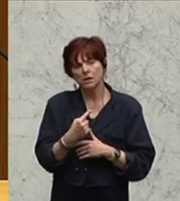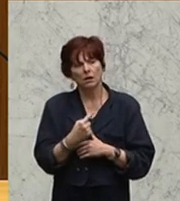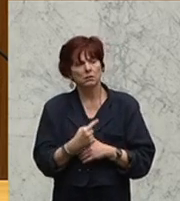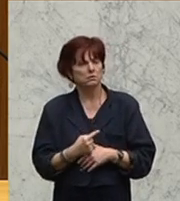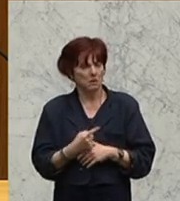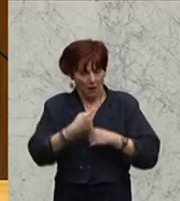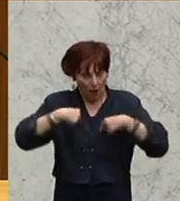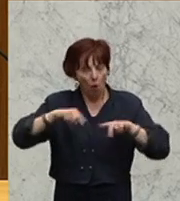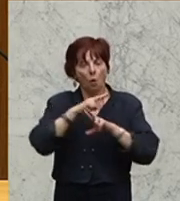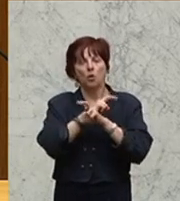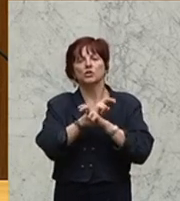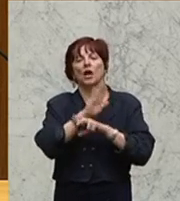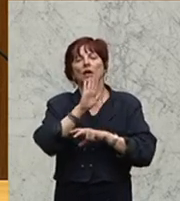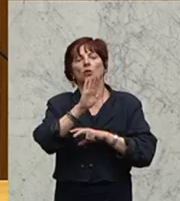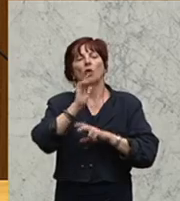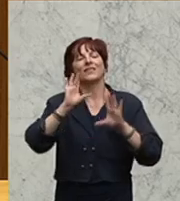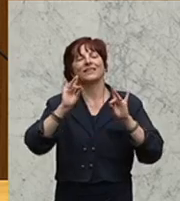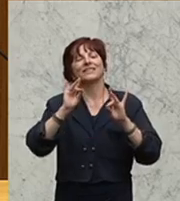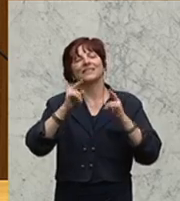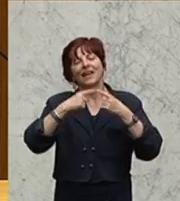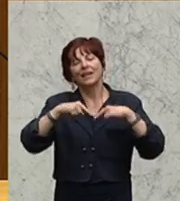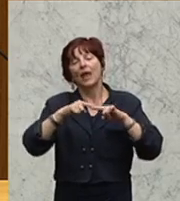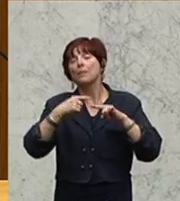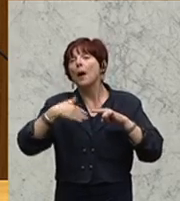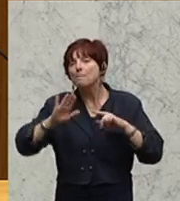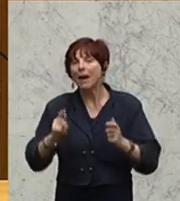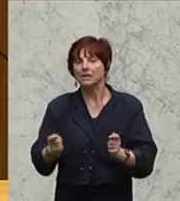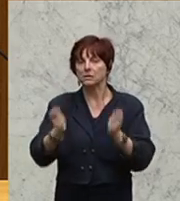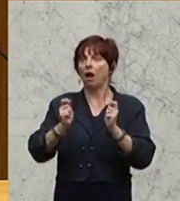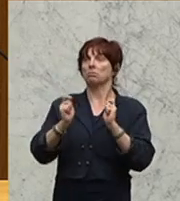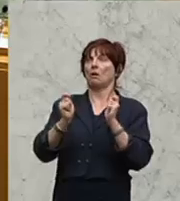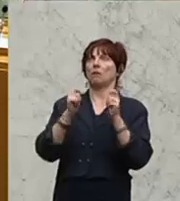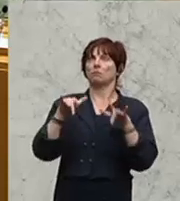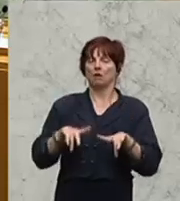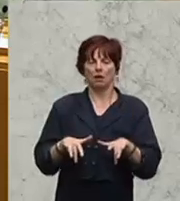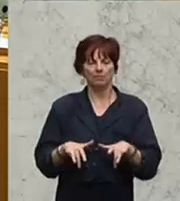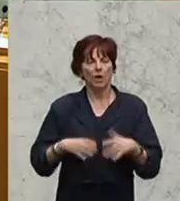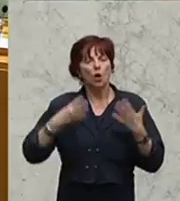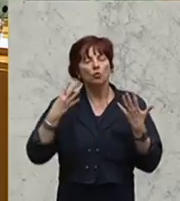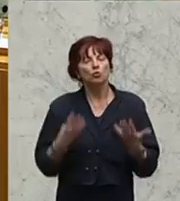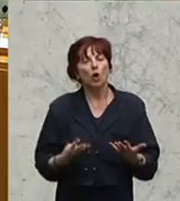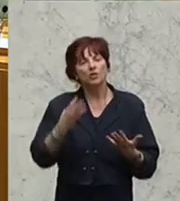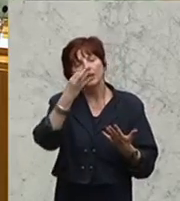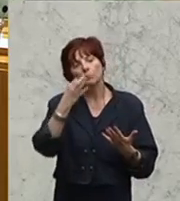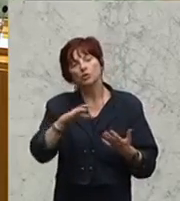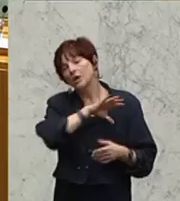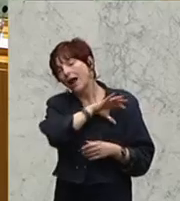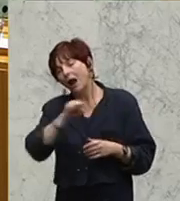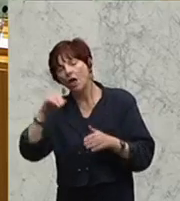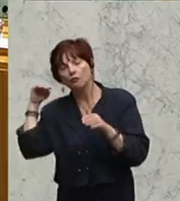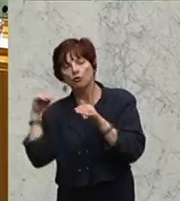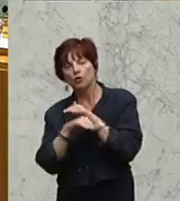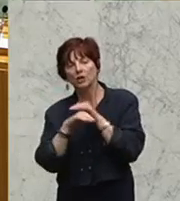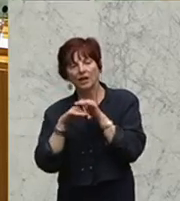zehn Ländern sind, die mit den meisten Asylanträgen konfrontiert sind. 90 Prozent aller Flüchtlinge